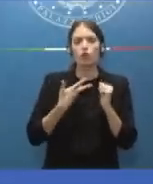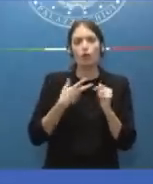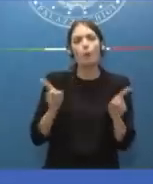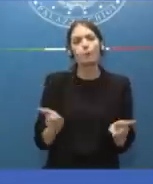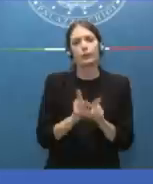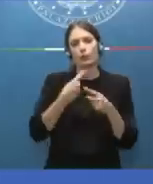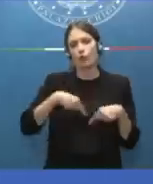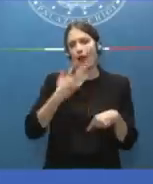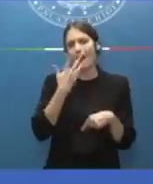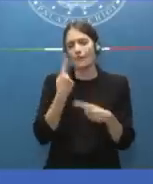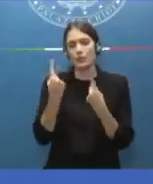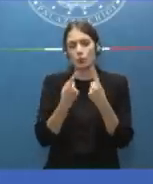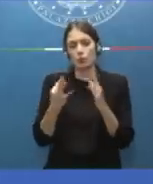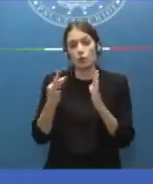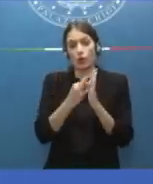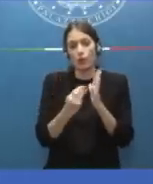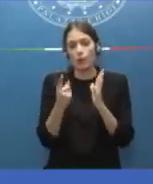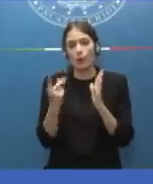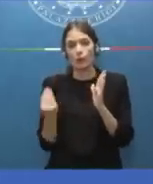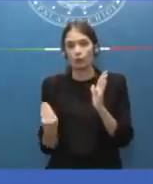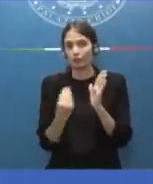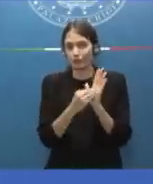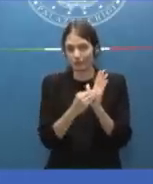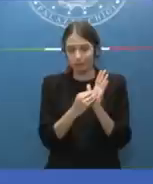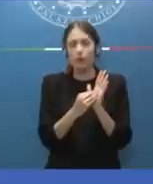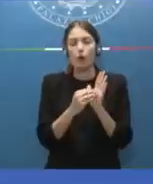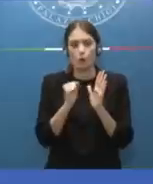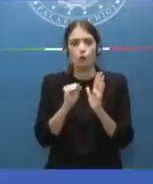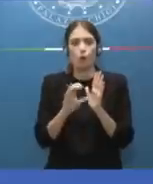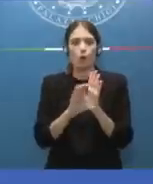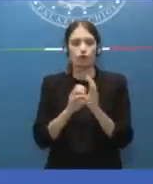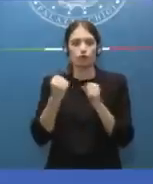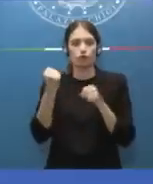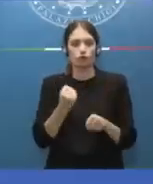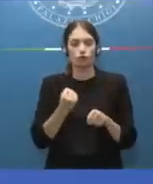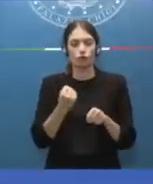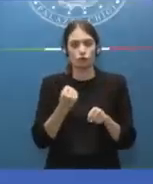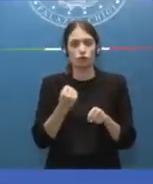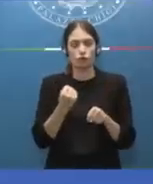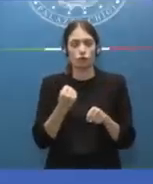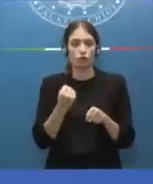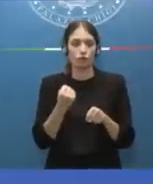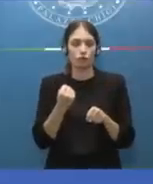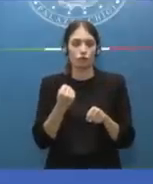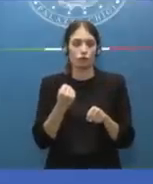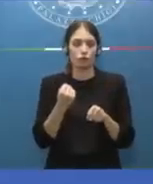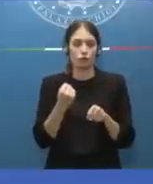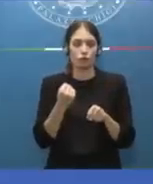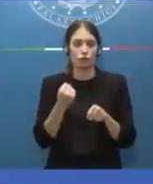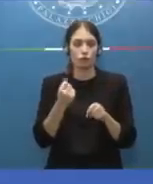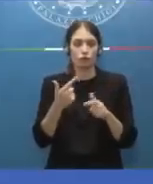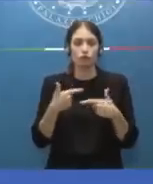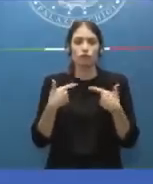la norma, una volta introdotta, possa costituire anche da elemento di deterrenza per l